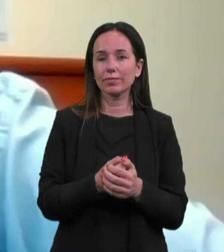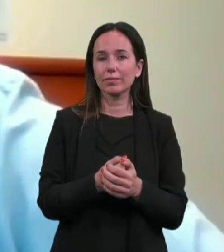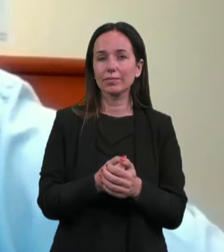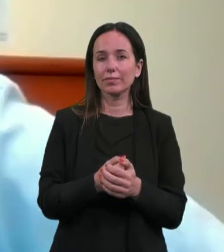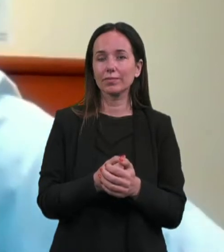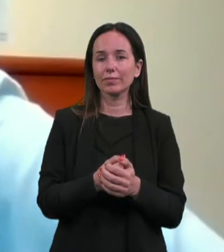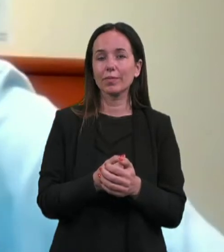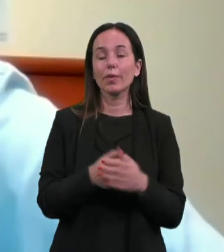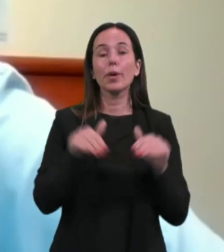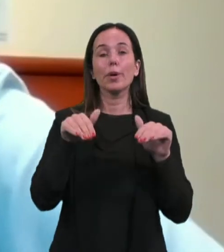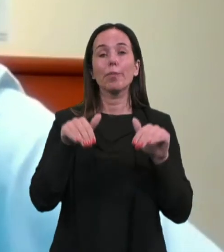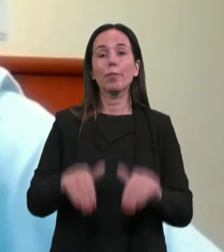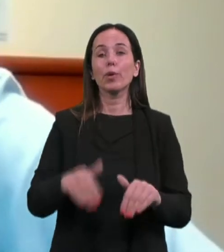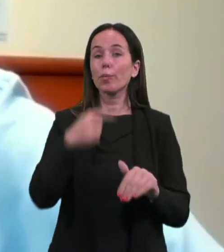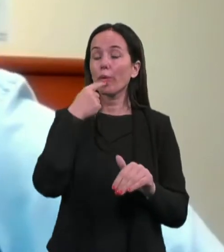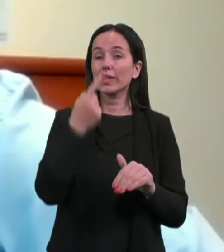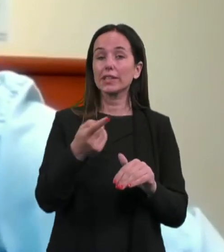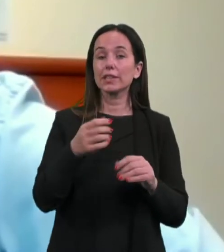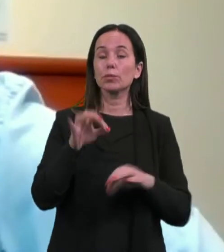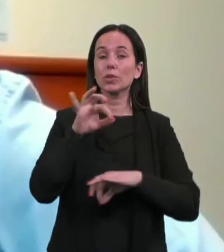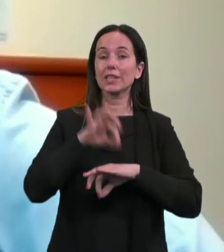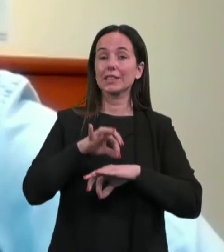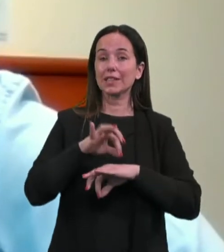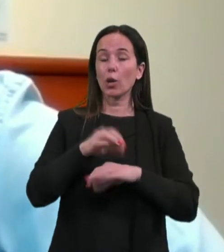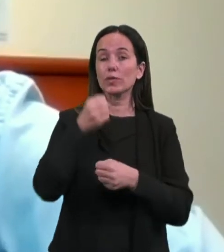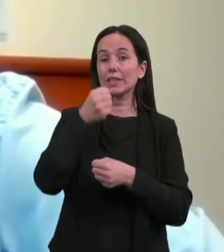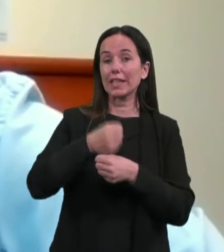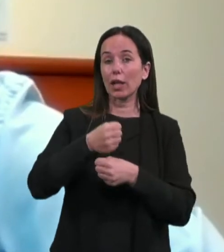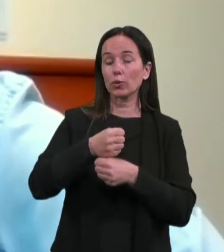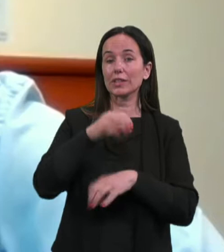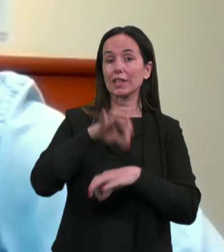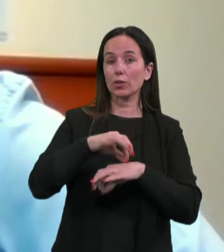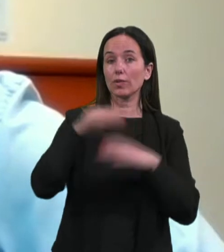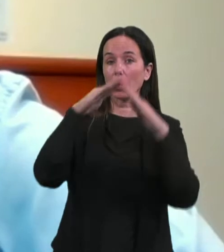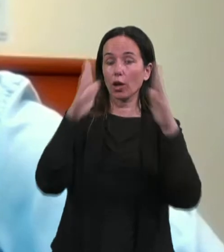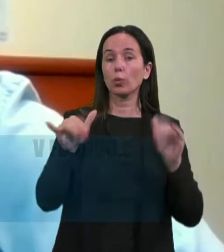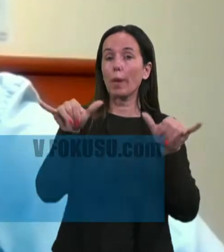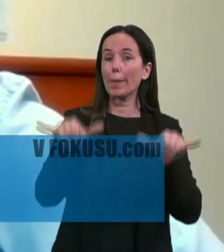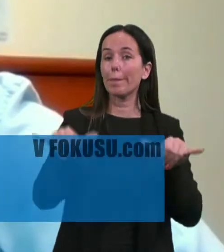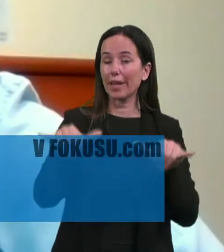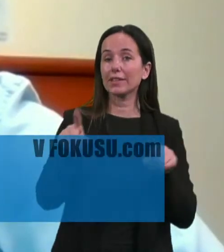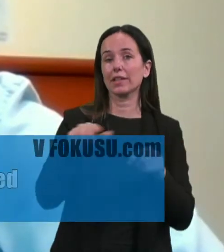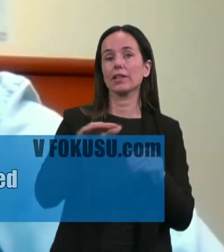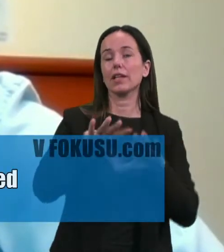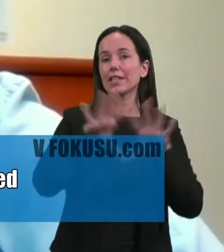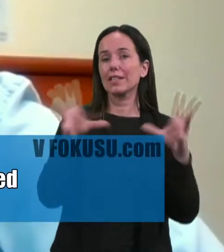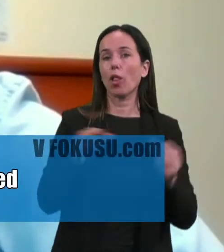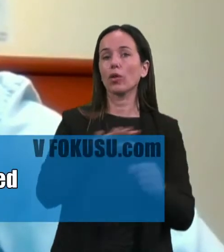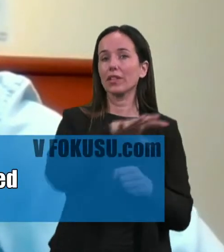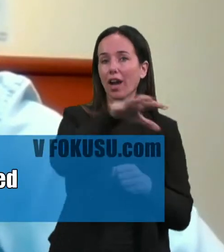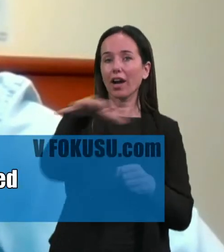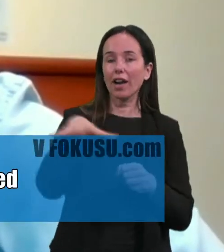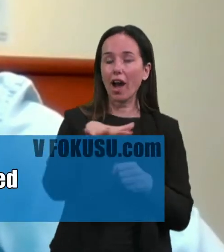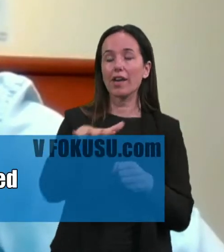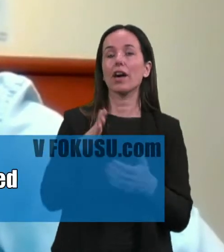Moram povedati, da smo se zdravstveni delovci Zdravstvenega doma Bled, pa tudi celotnega kraja, cepel že